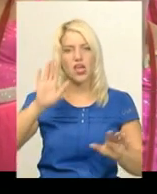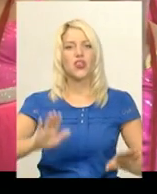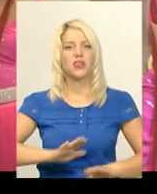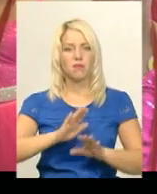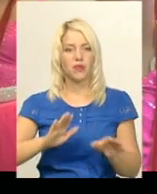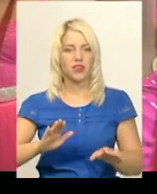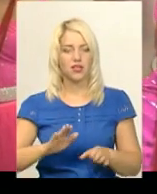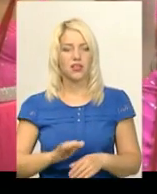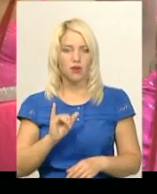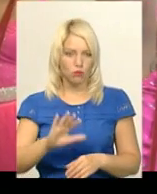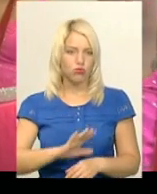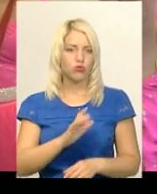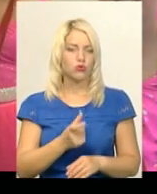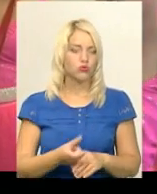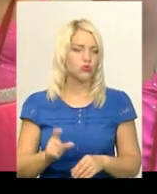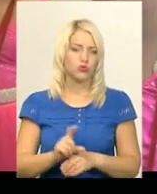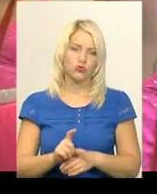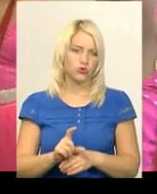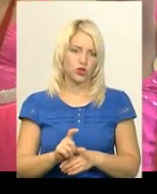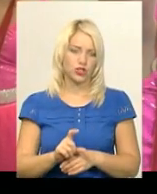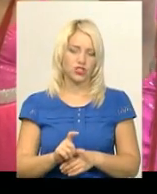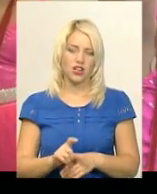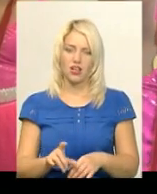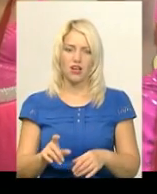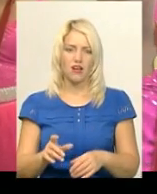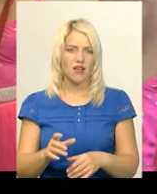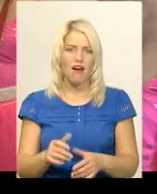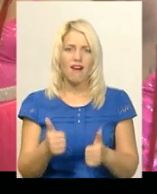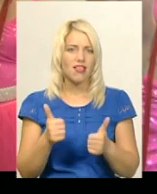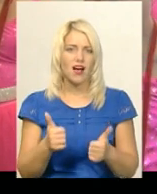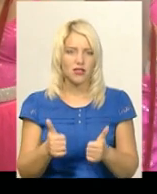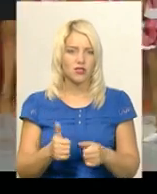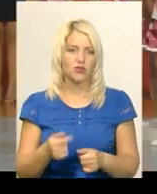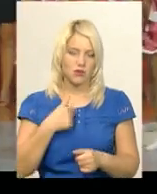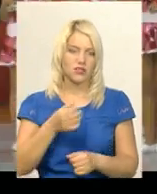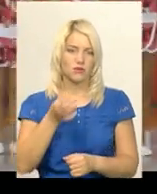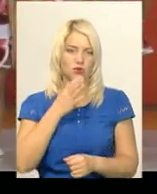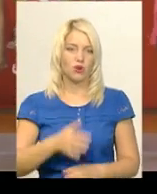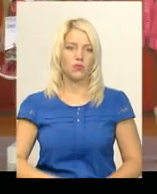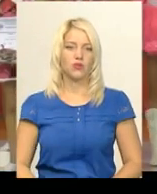Було дуже класно, дуже круто. Мені сподобалося.